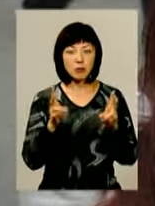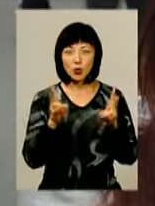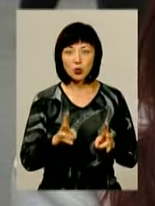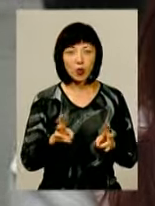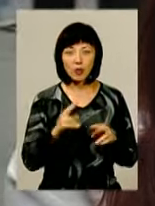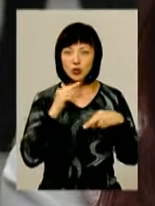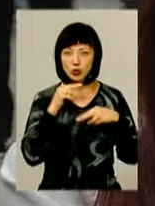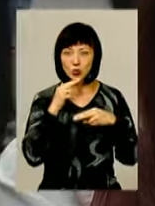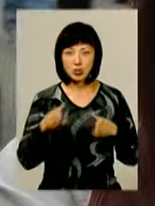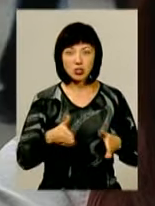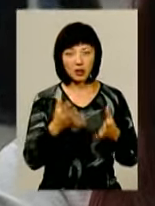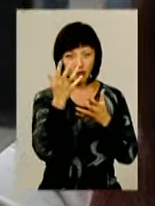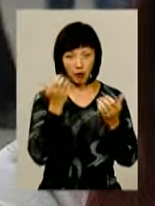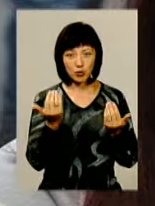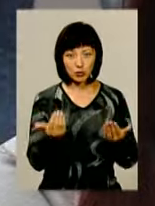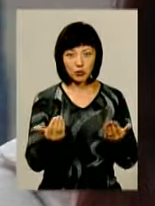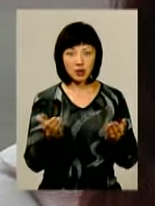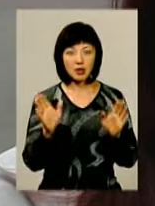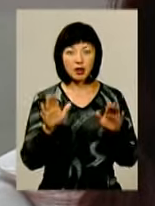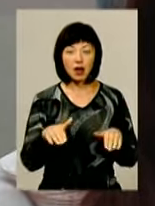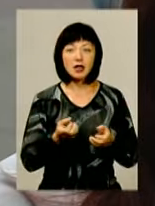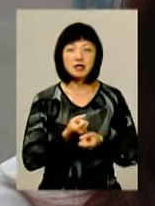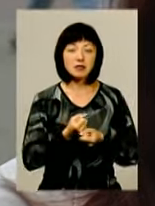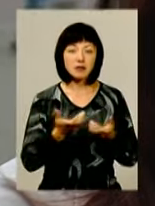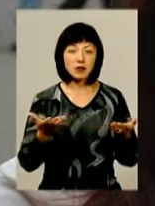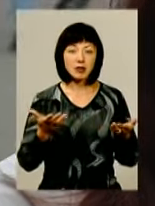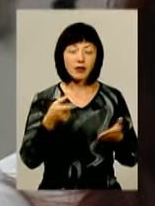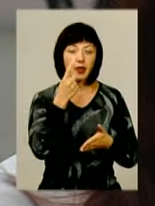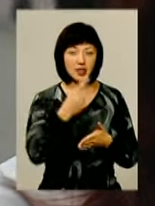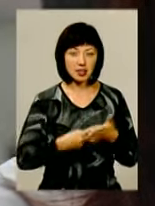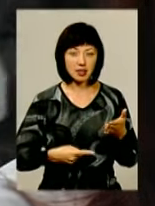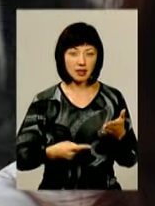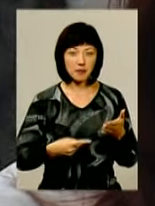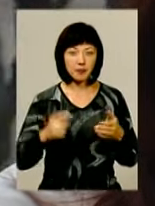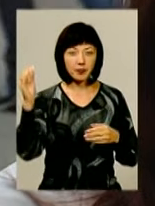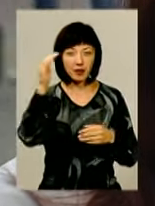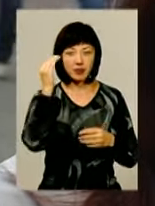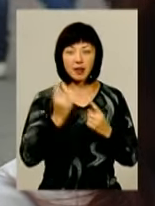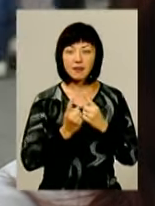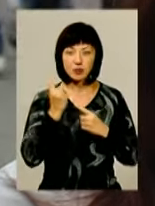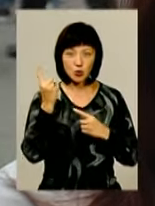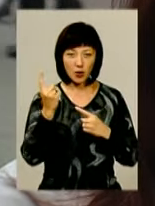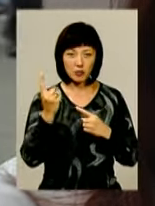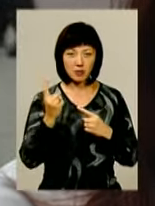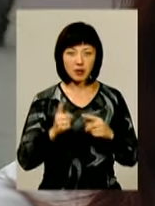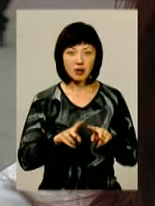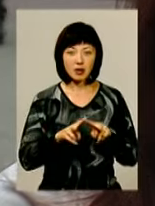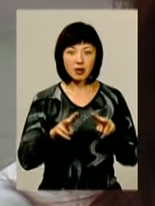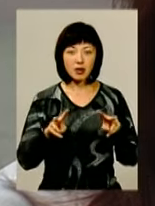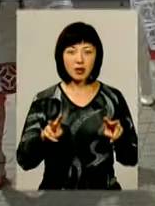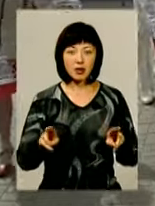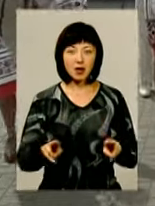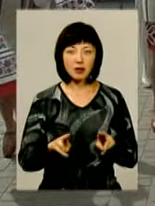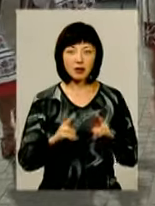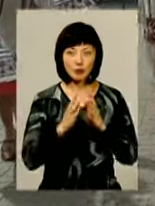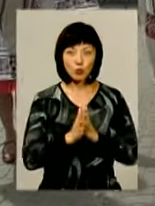Темно тобі, нехай світять надії в небі високі, як з воском свічки.